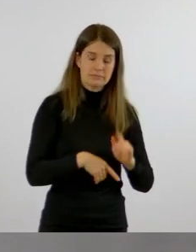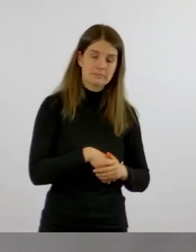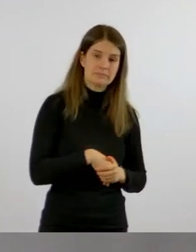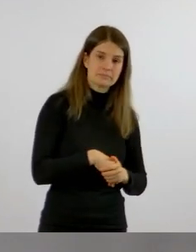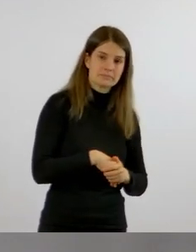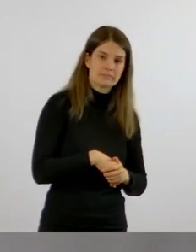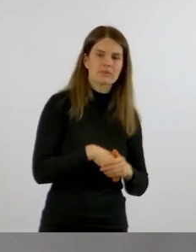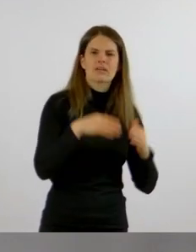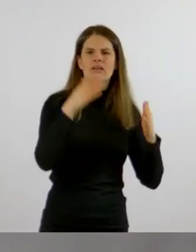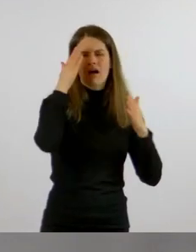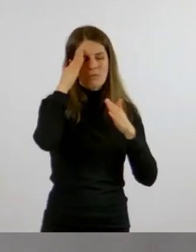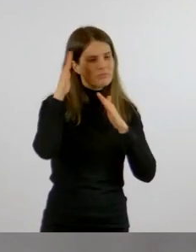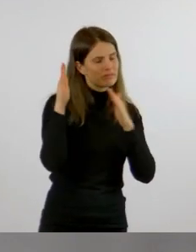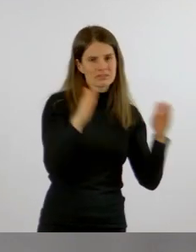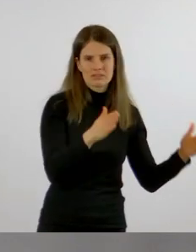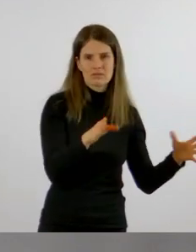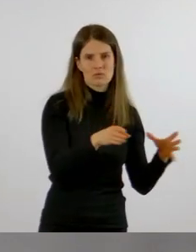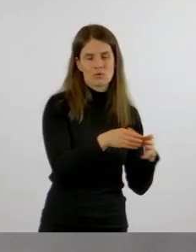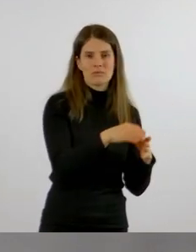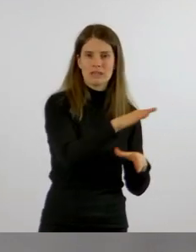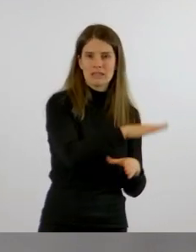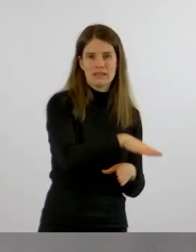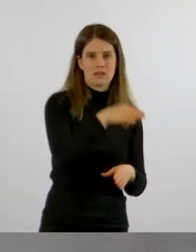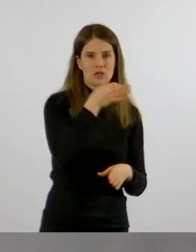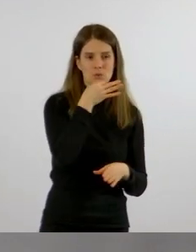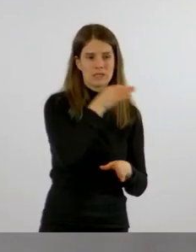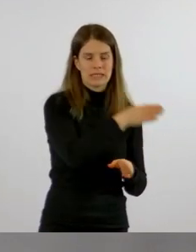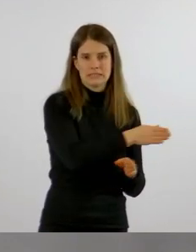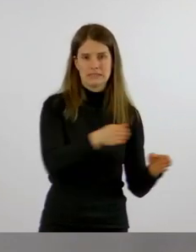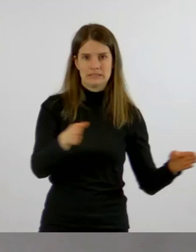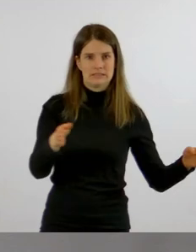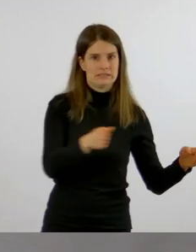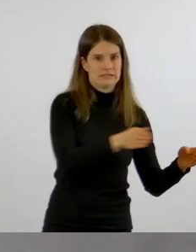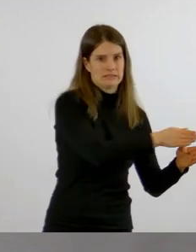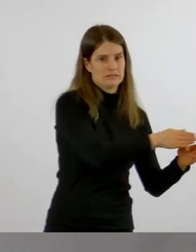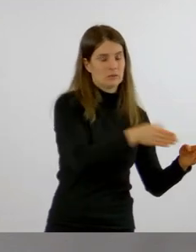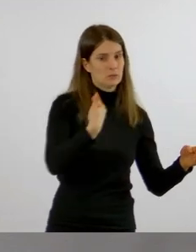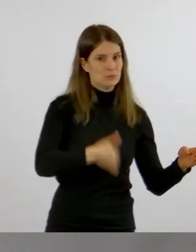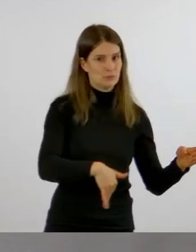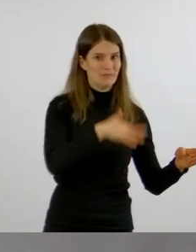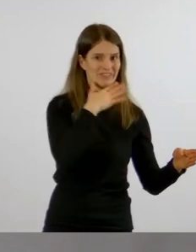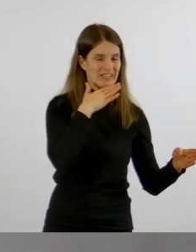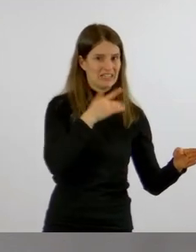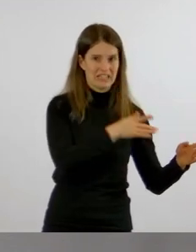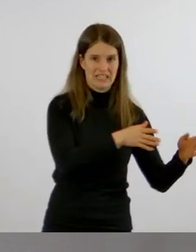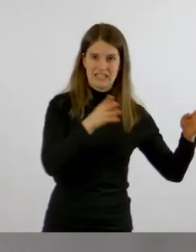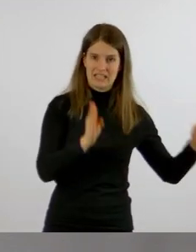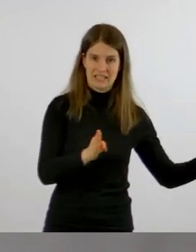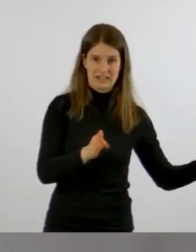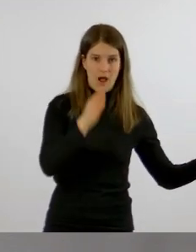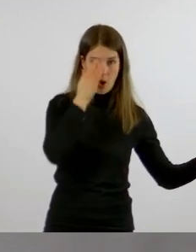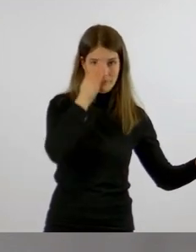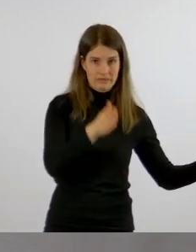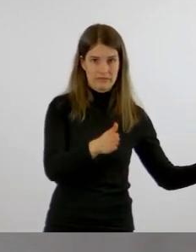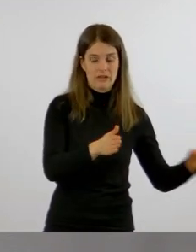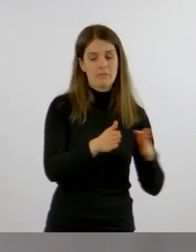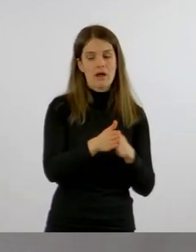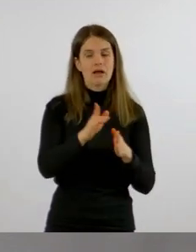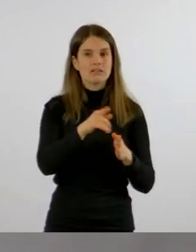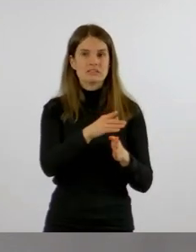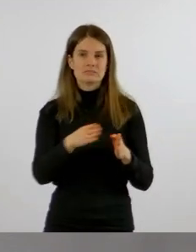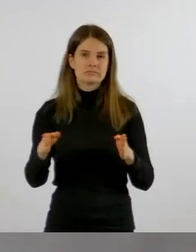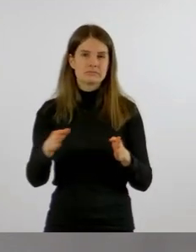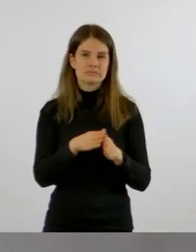Kinder und Jugendlichen noch nach wie vor. Es ist aber auch ein Anwachsen der Infektionen im Bereich